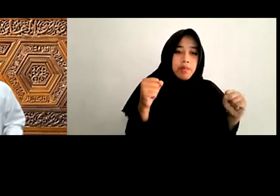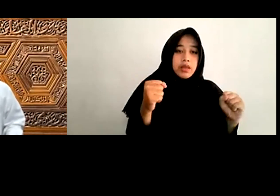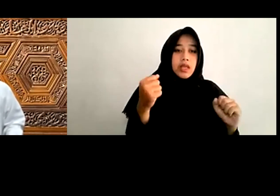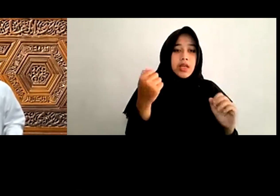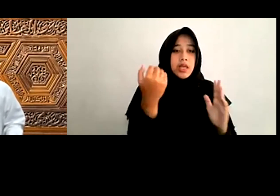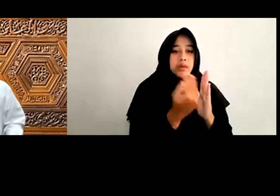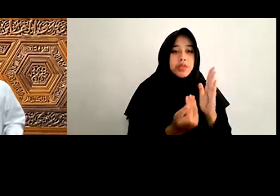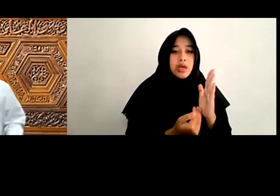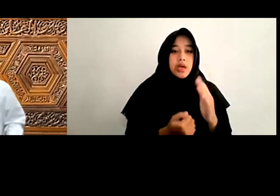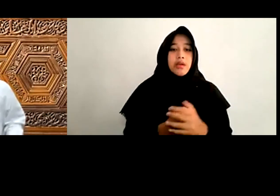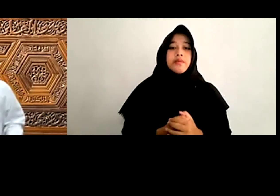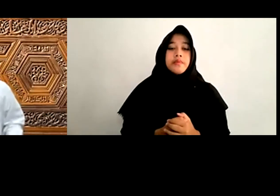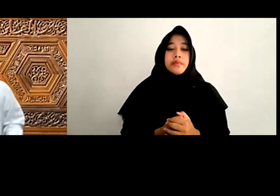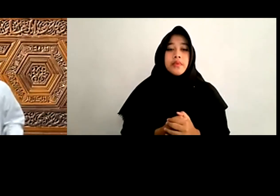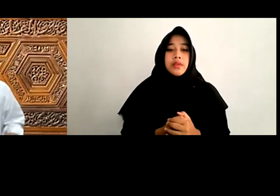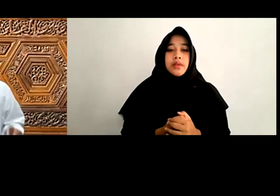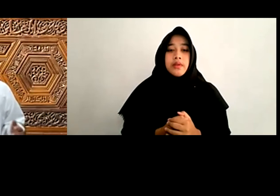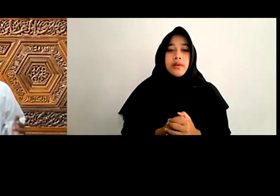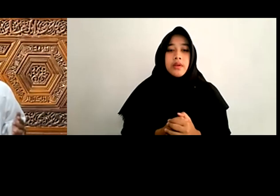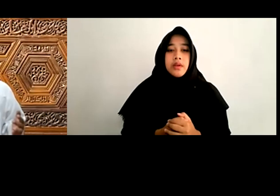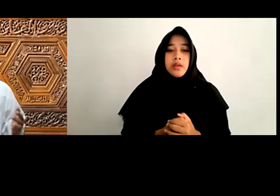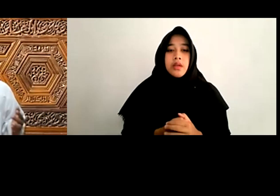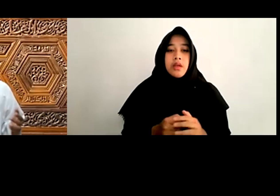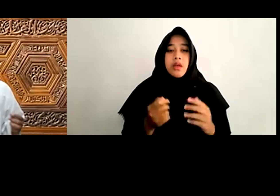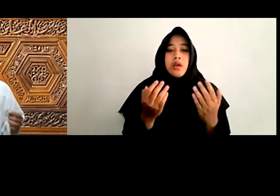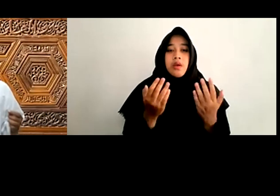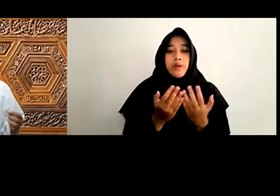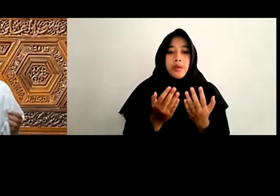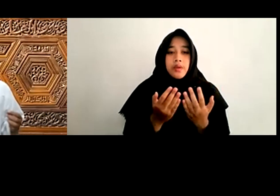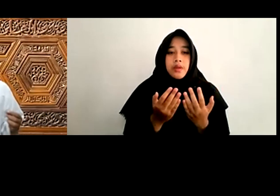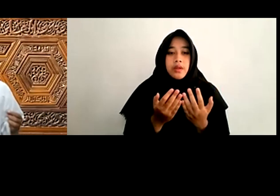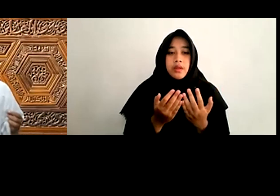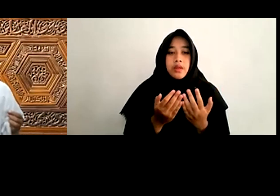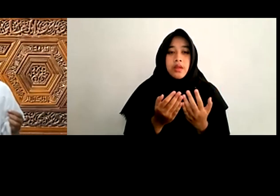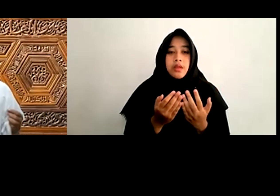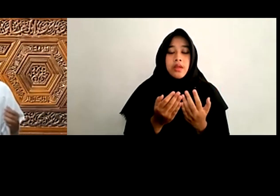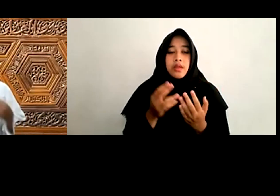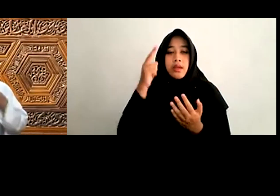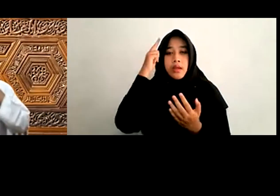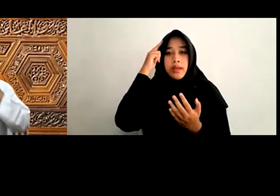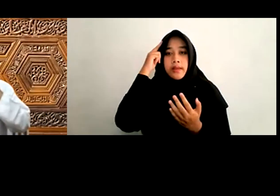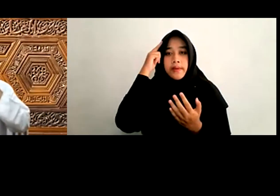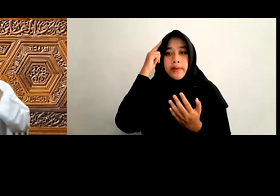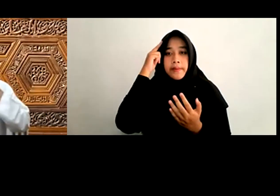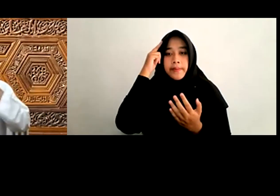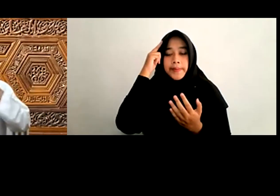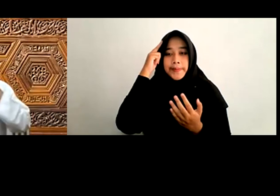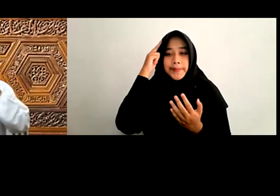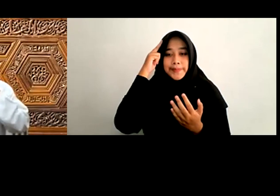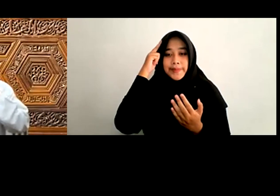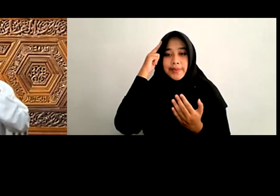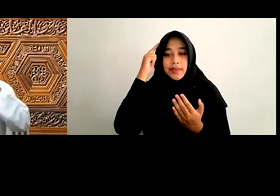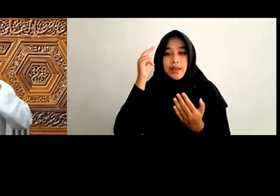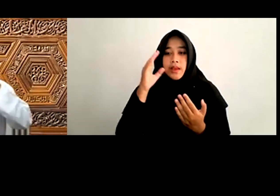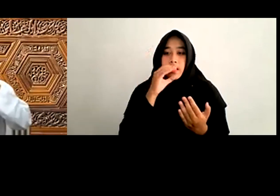Allah Walaikum Fil Quran Al-Azim Wanafa'ani Wa'iyyakum Bimafihi Minal Ayat Batik Al-Hakim Wa taqoballa Minni Wa